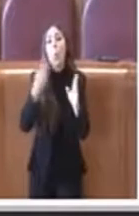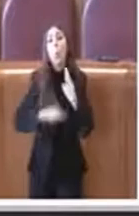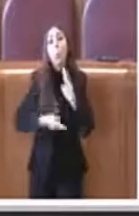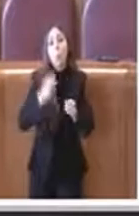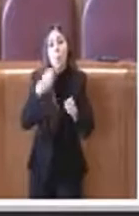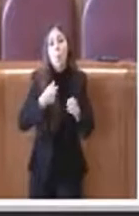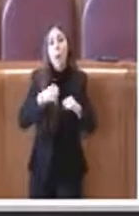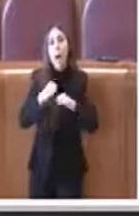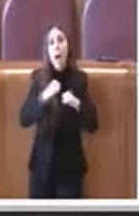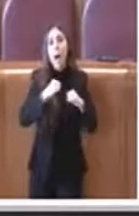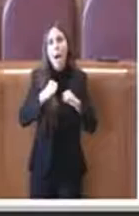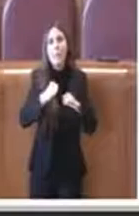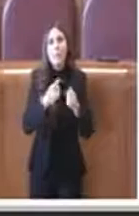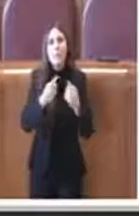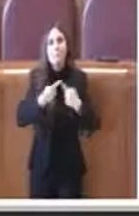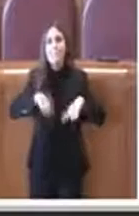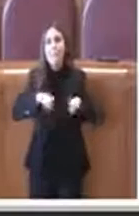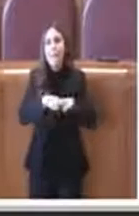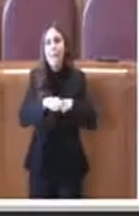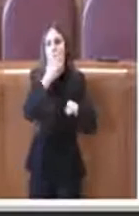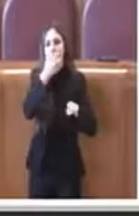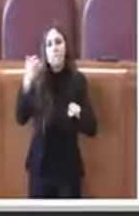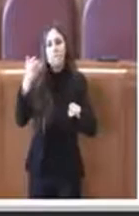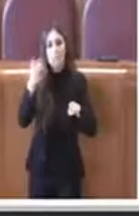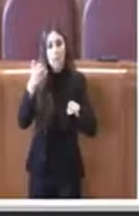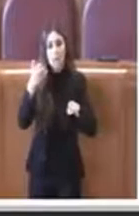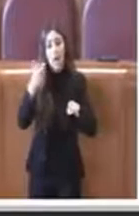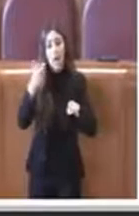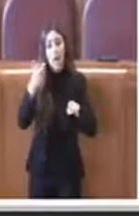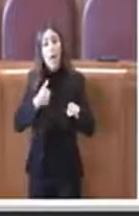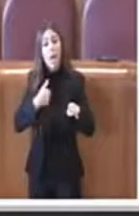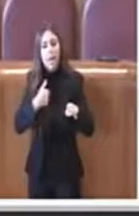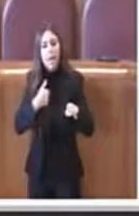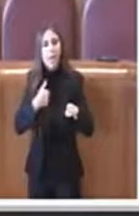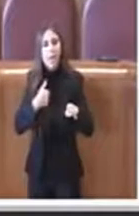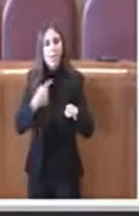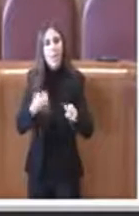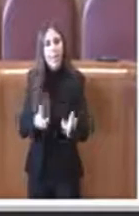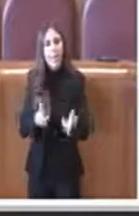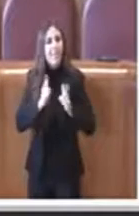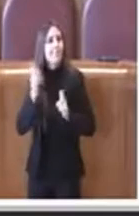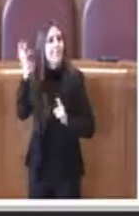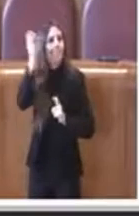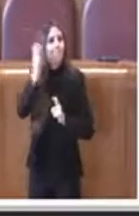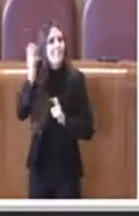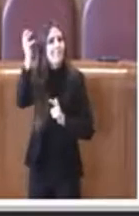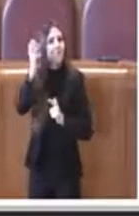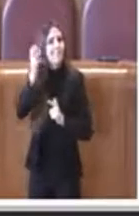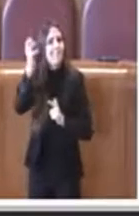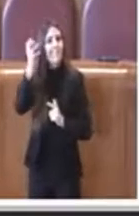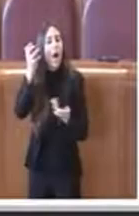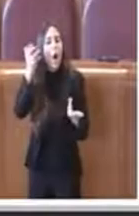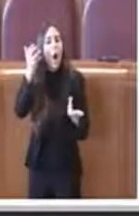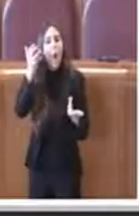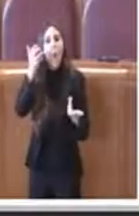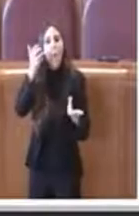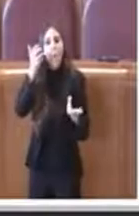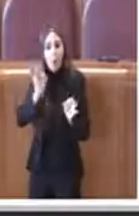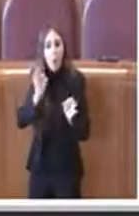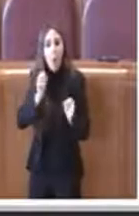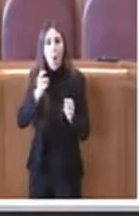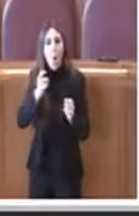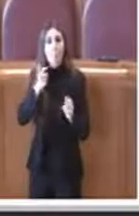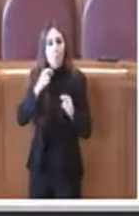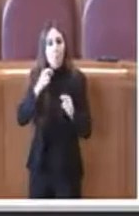approvando in questa consigliatura e devo dire che un po' mi inorgogisce il fatto di come la stiamo gestendo